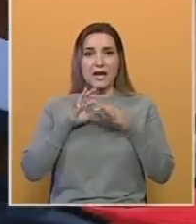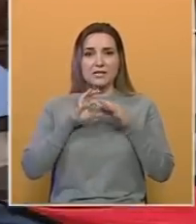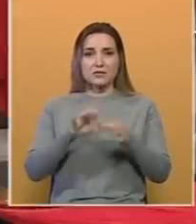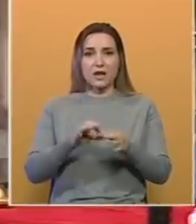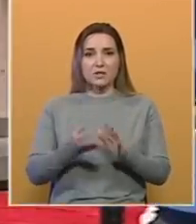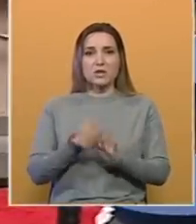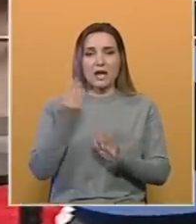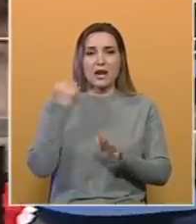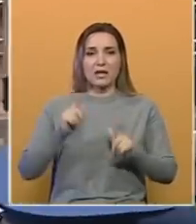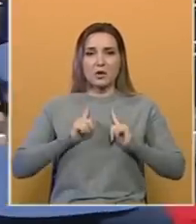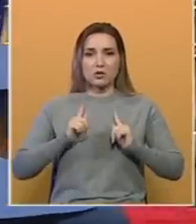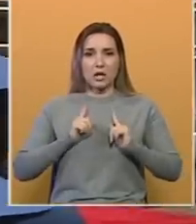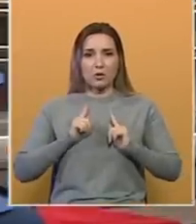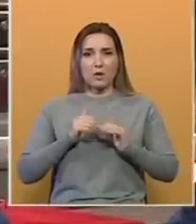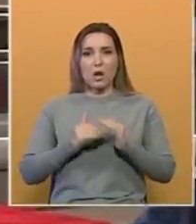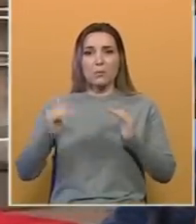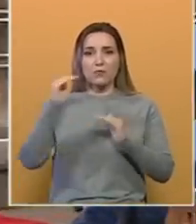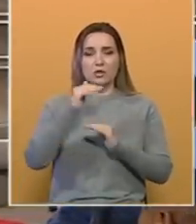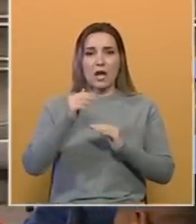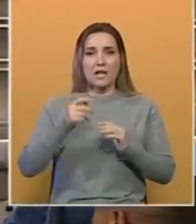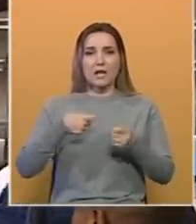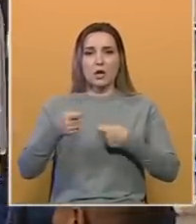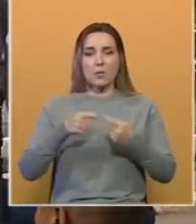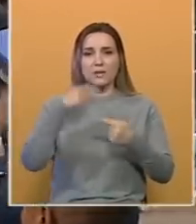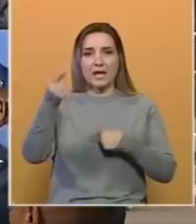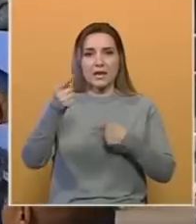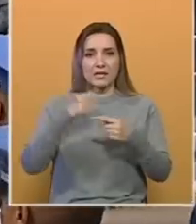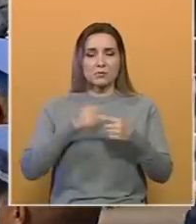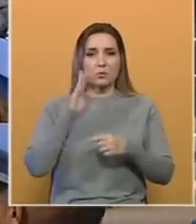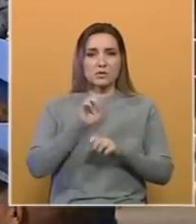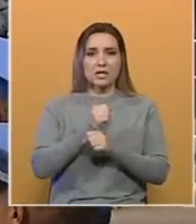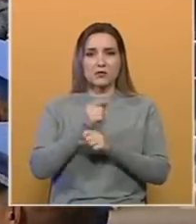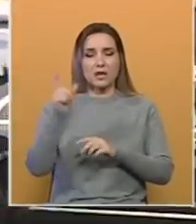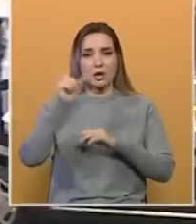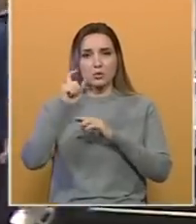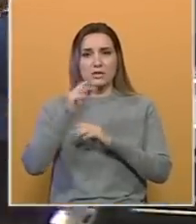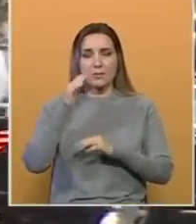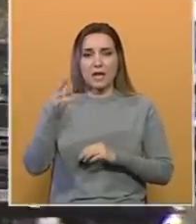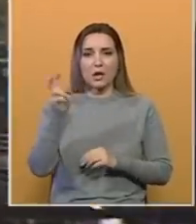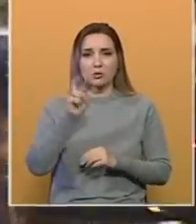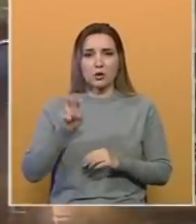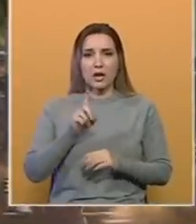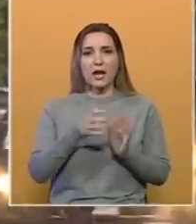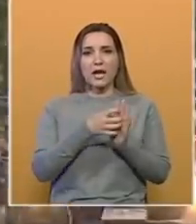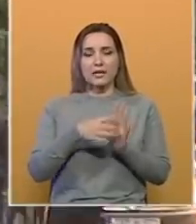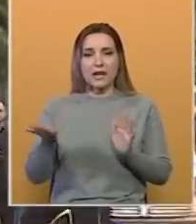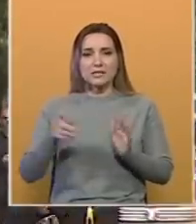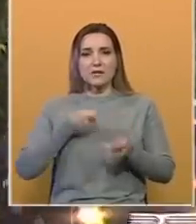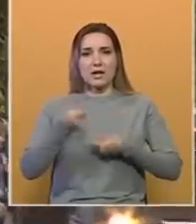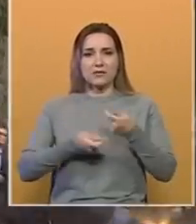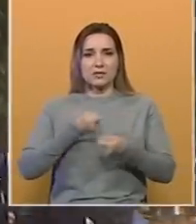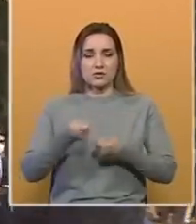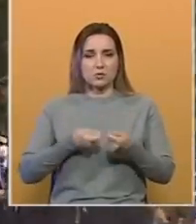su se naranije očekivano? Povećanje robne razmjene Bosni i Hercegovine i Turske na milijardu dolara i nastavak investicijonih